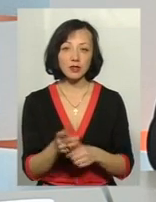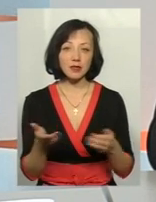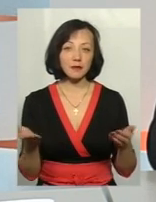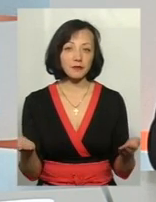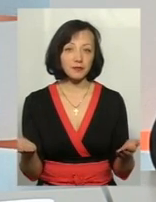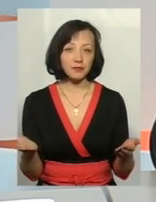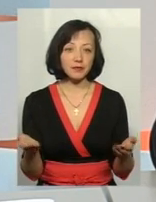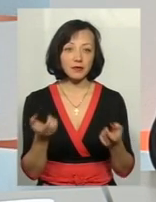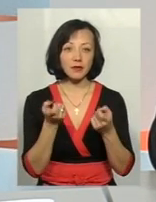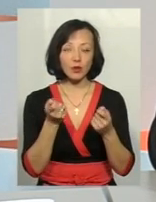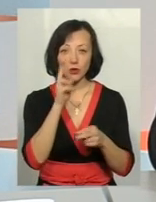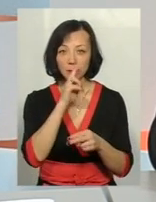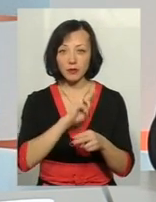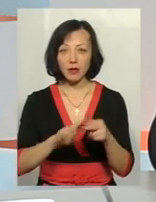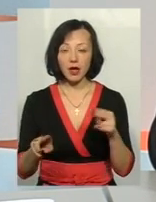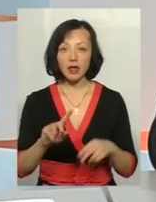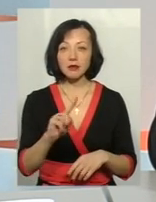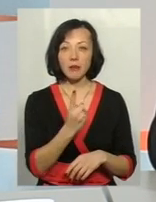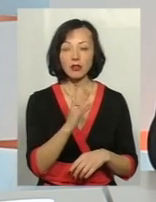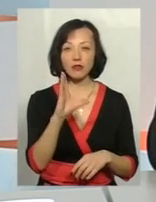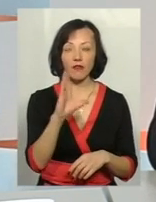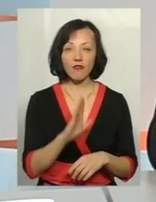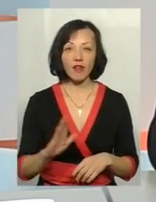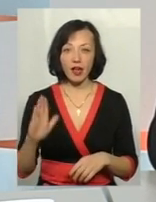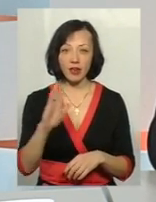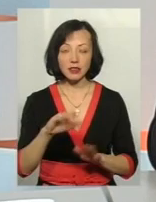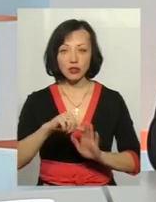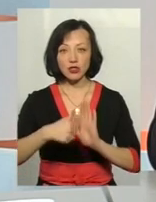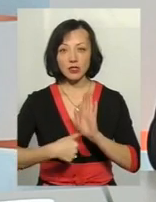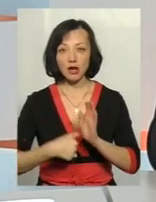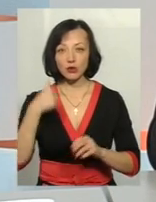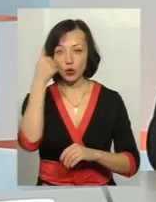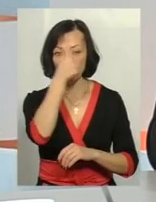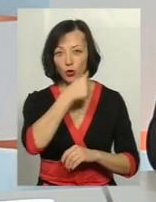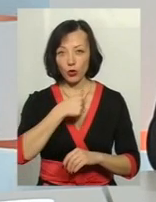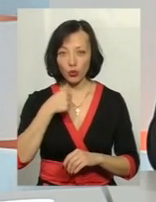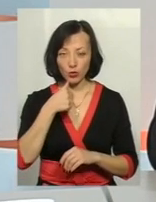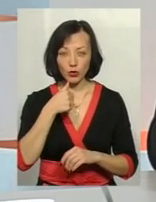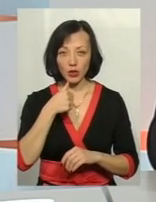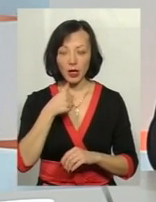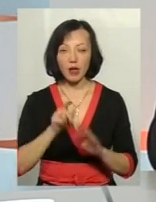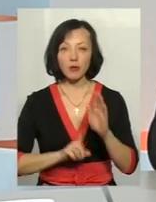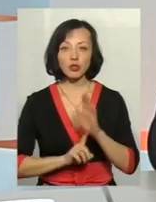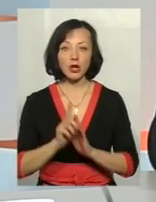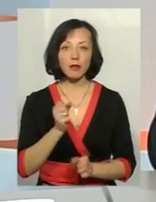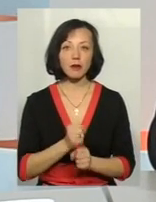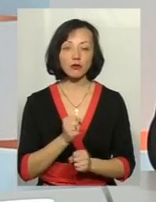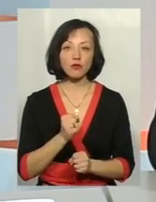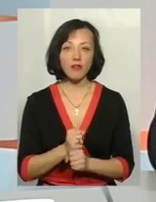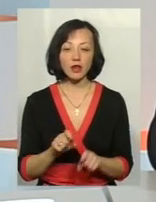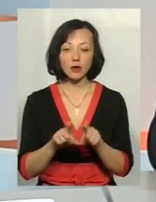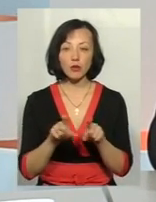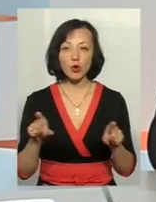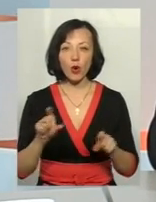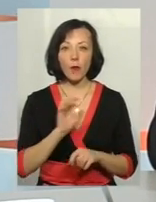скажімо, нібито десь трошки зникла. І з 1 вересня 2016 року запрацювали бюро